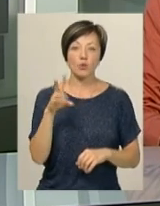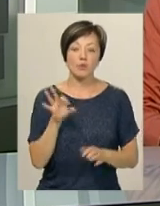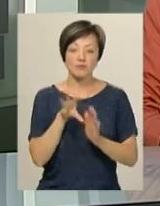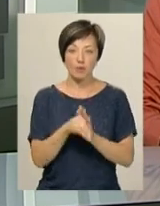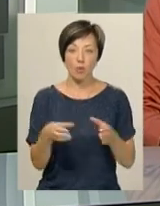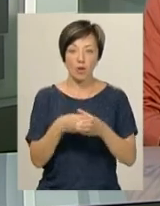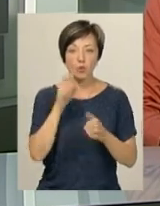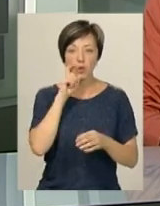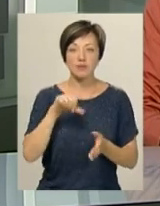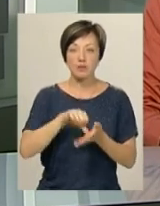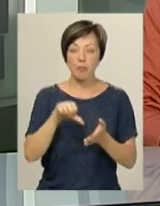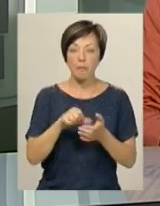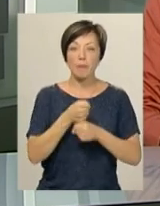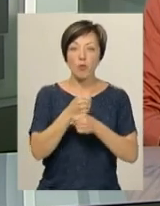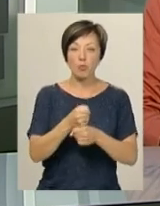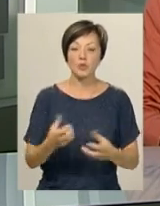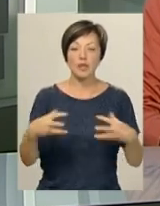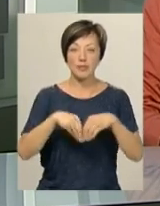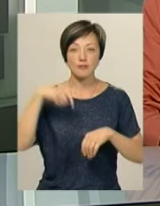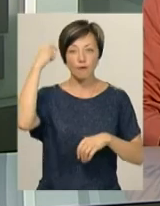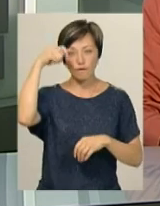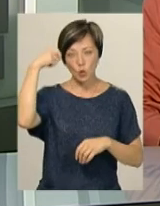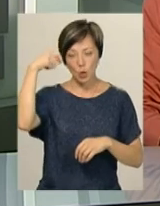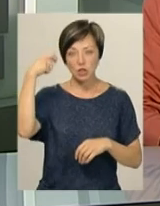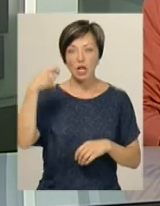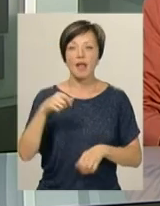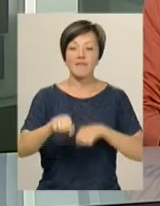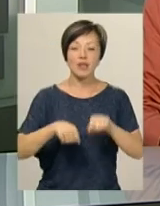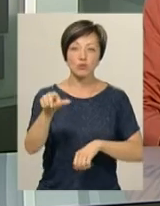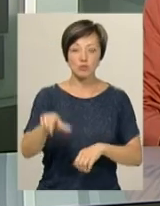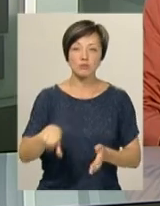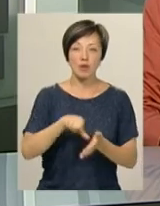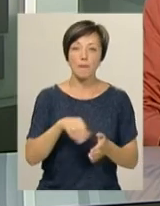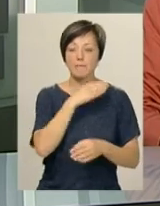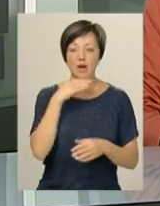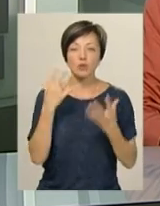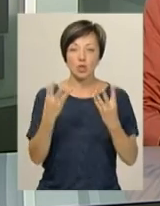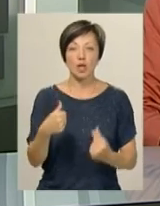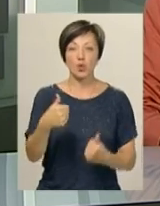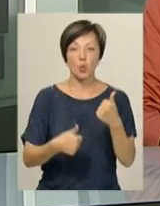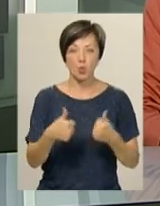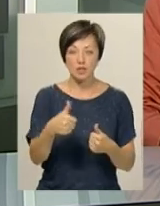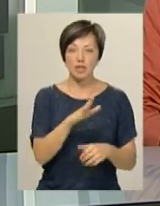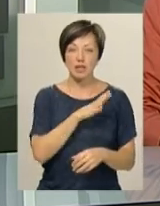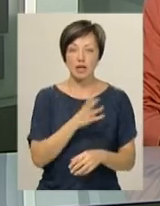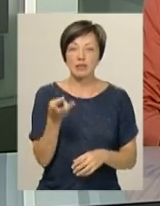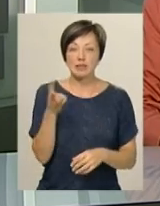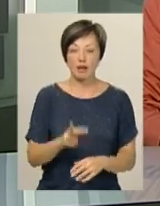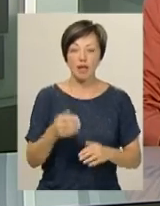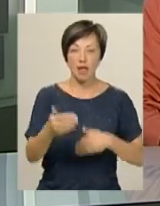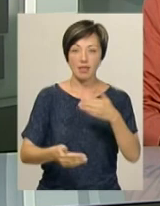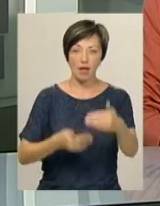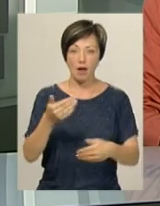команди України виступав на Кубку Єніци в Туреччині. Велосипедист брав участь у багатоденній гонці, яка складалася з трьох етапів.